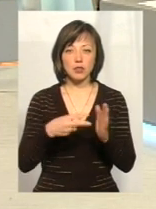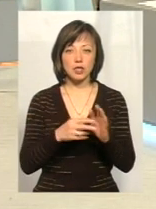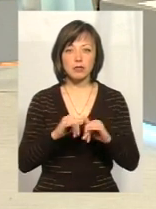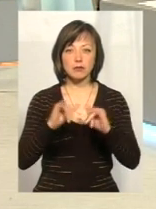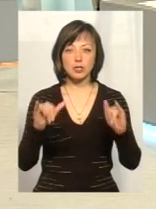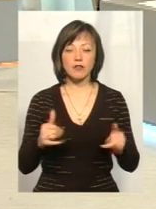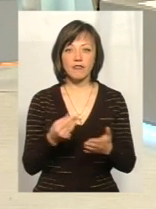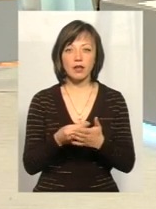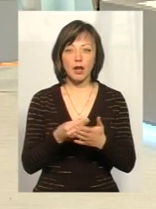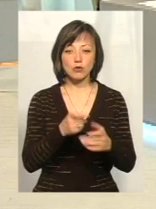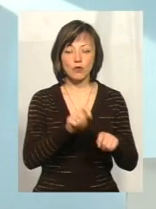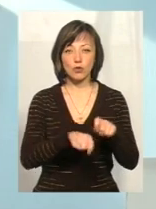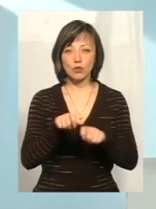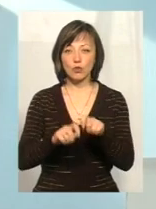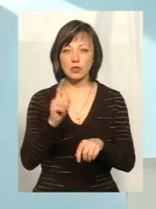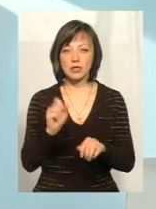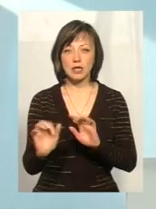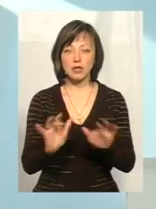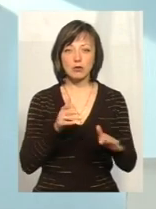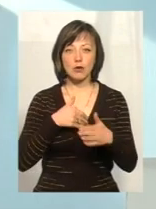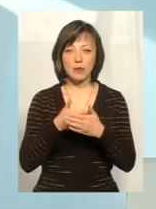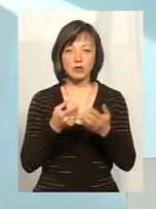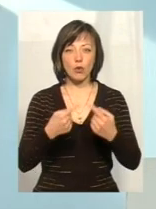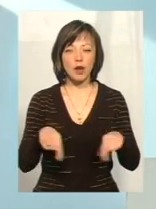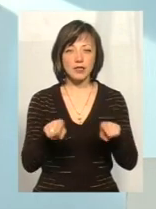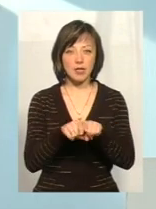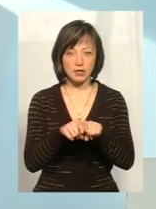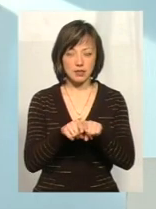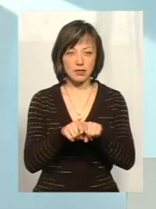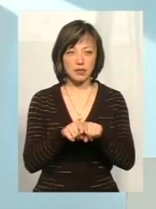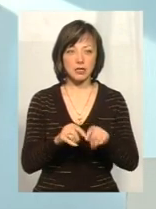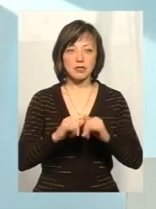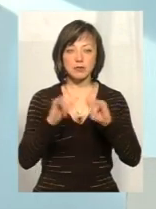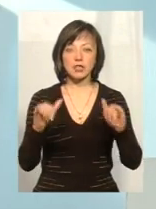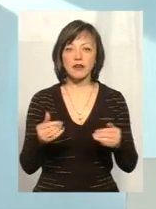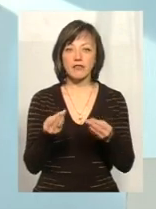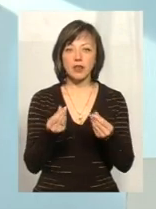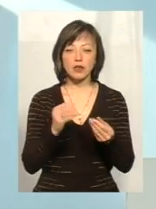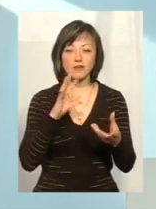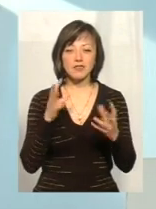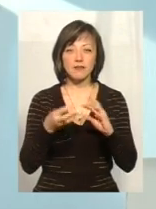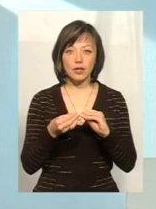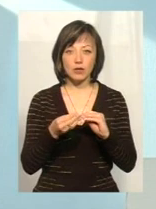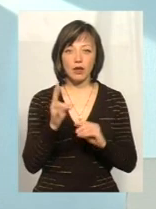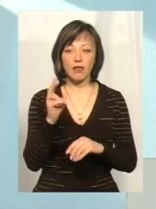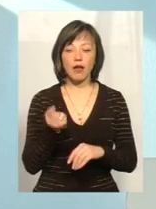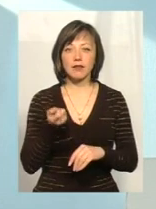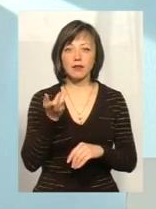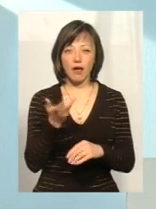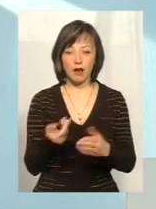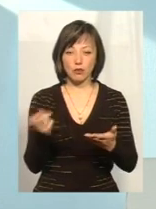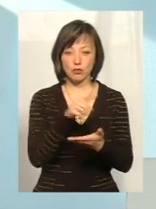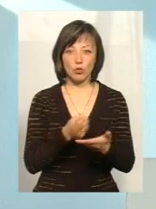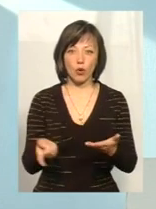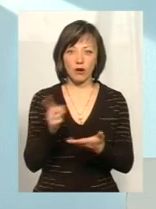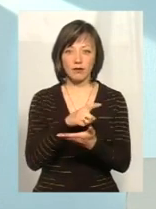збільшення фінансового контролю за діяльністю громадської організації, збільшення фінансової звітності на декількох сторінках,